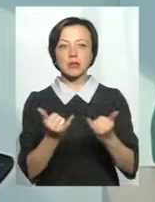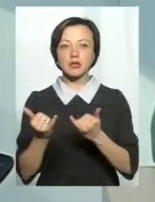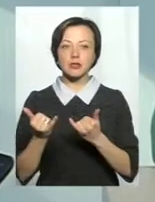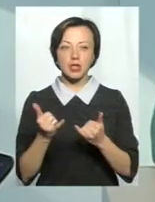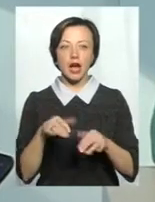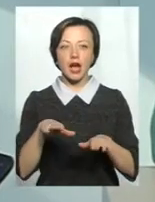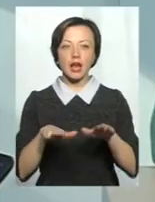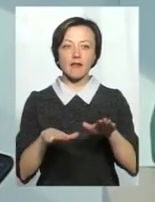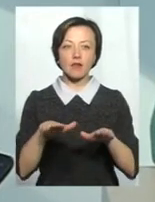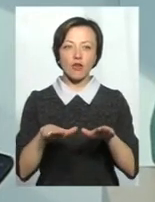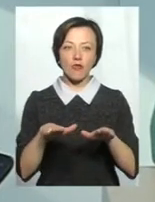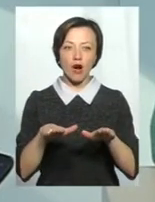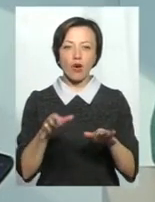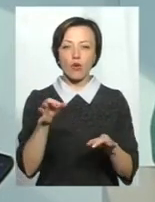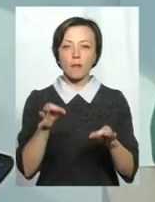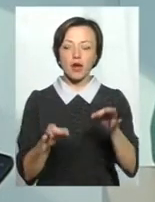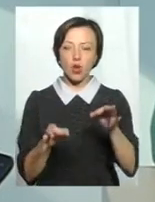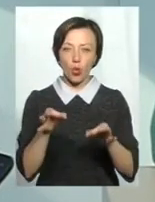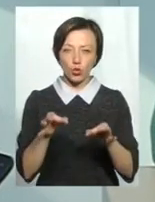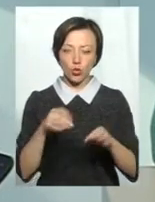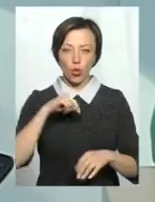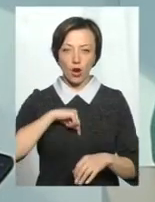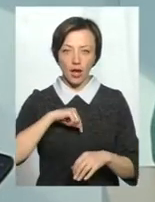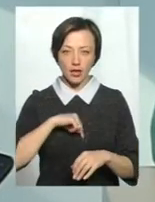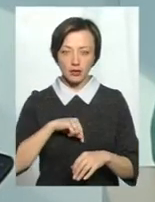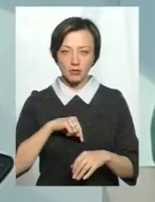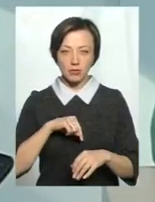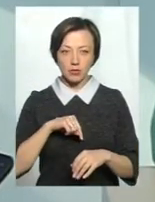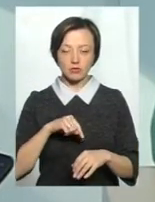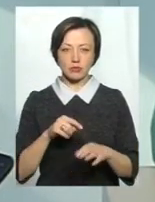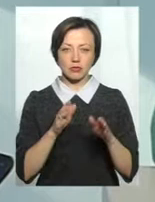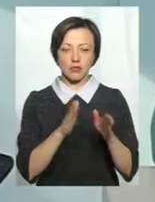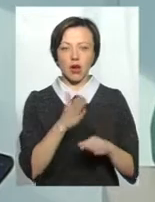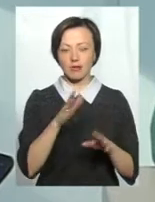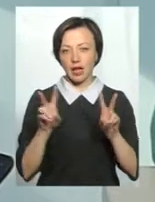рівновагу, фізіологічну рівновагу організму, тобто гомеостаз.